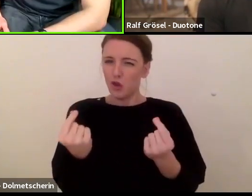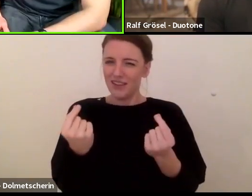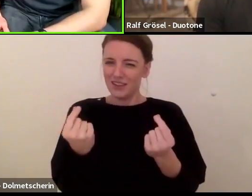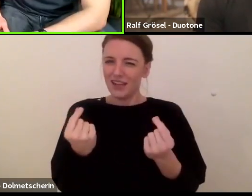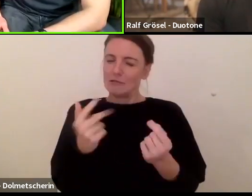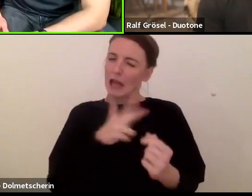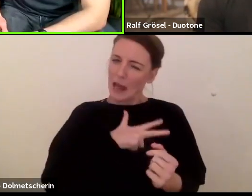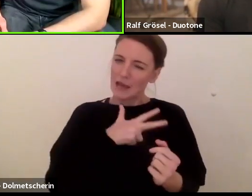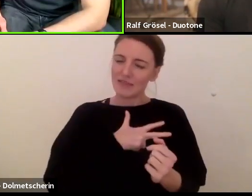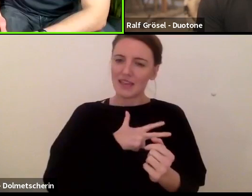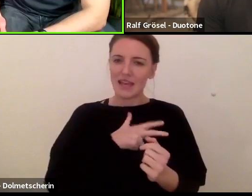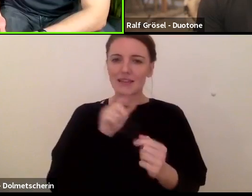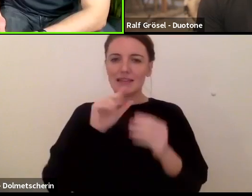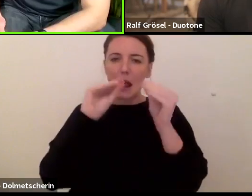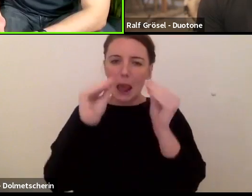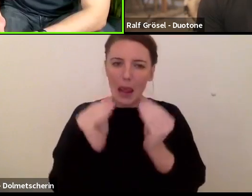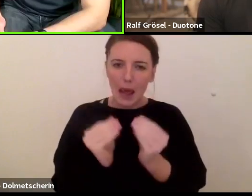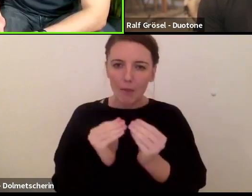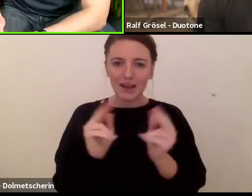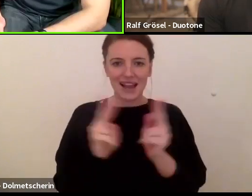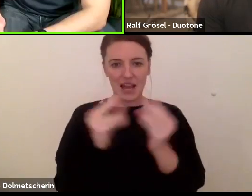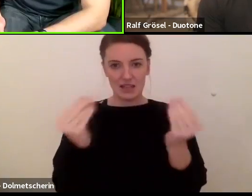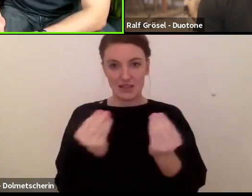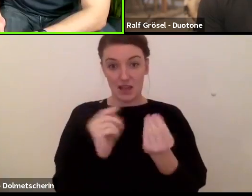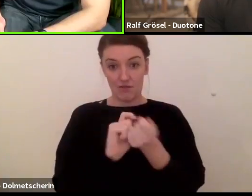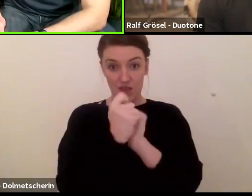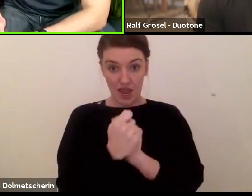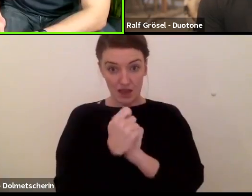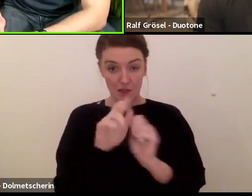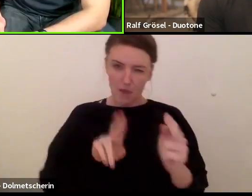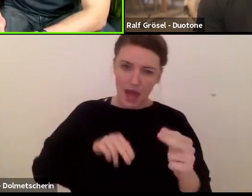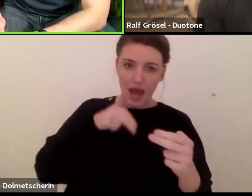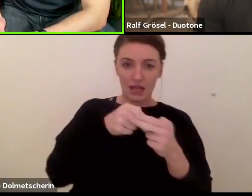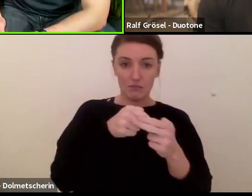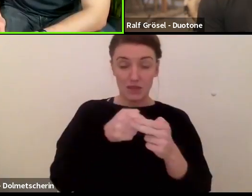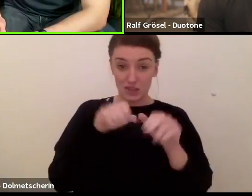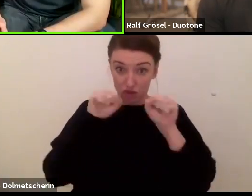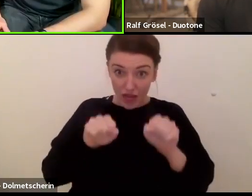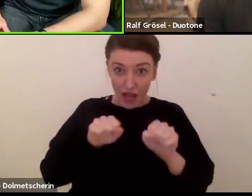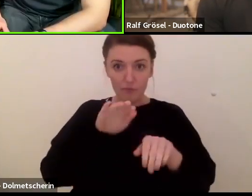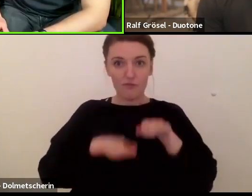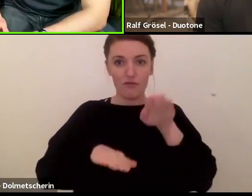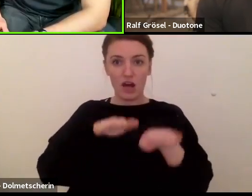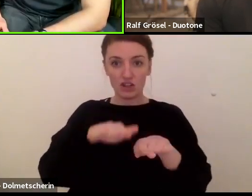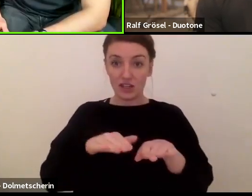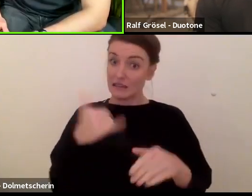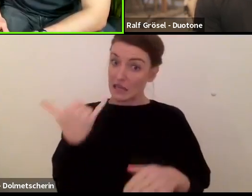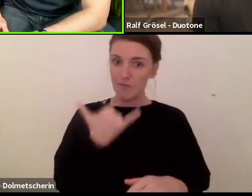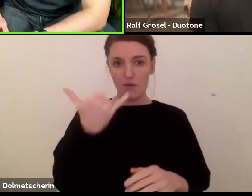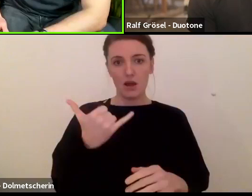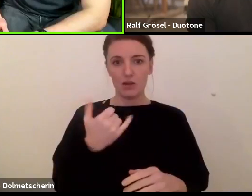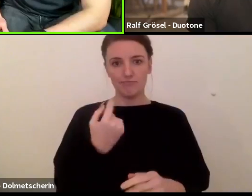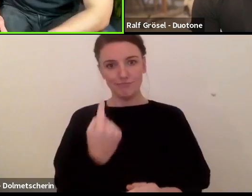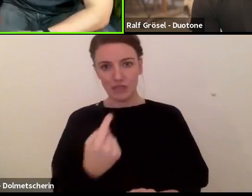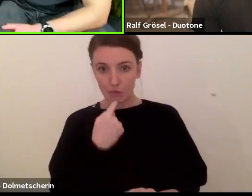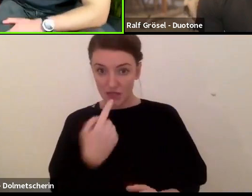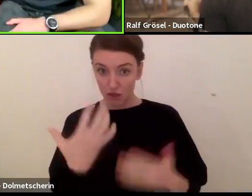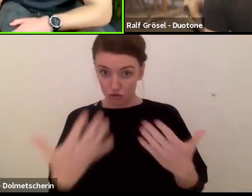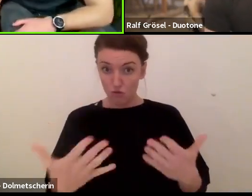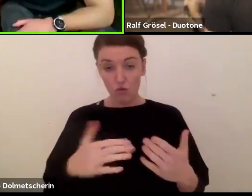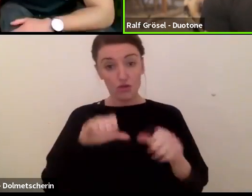Produktzyklus gerecht zu werden, ist es immer ein Fortschritt? Würdest du das jetzt als Entwickler so sagen?